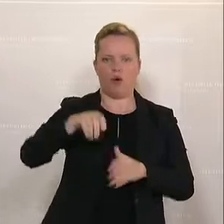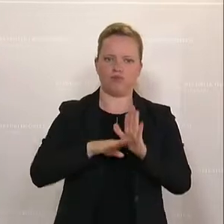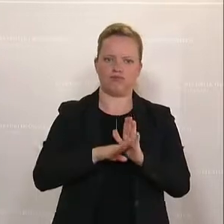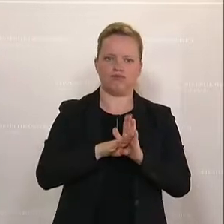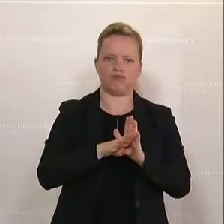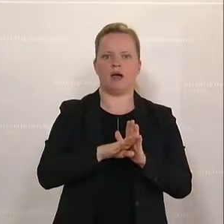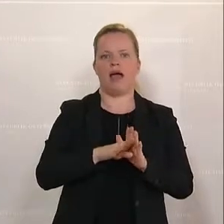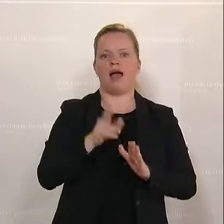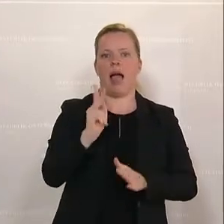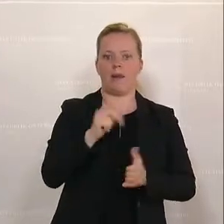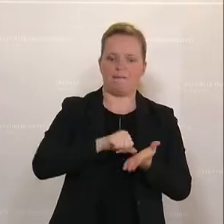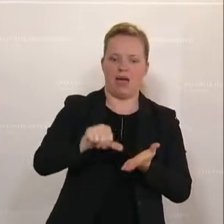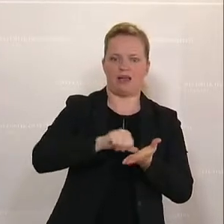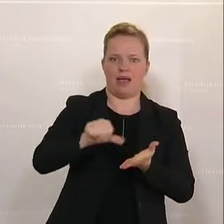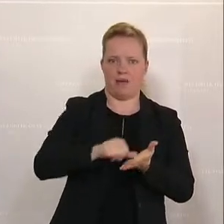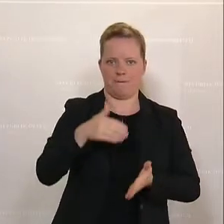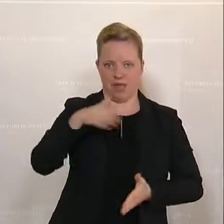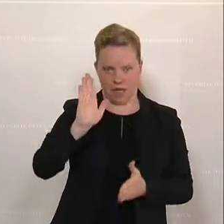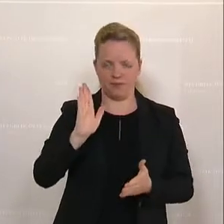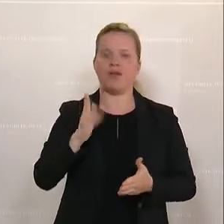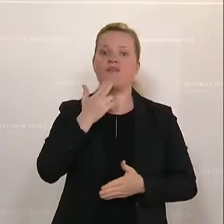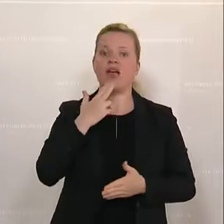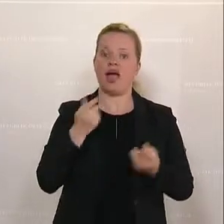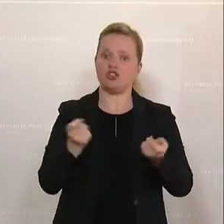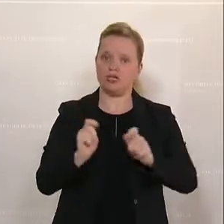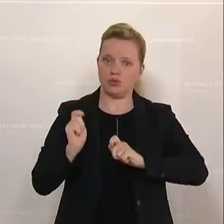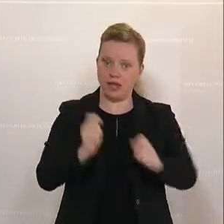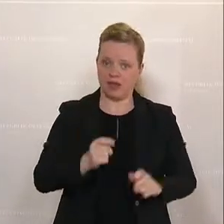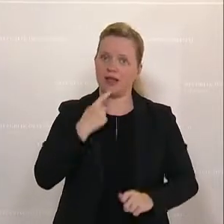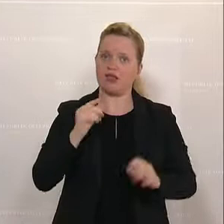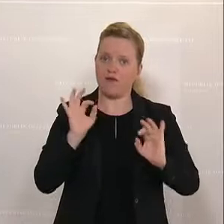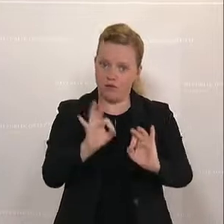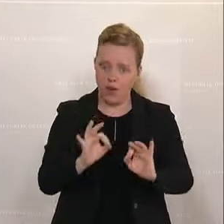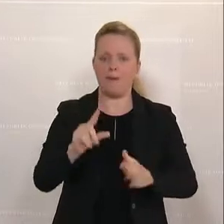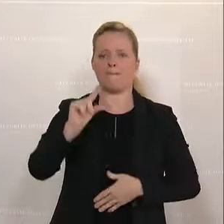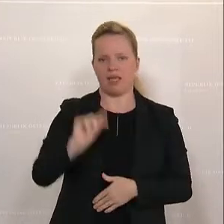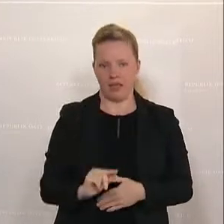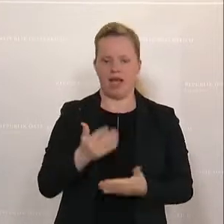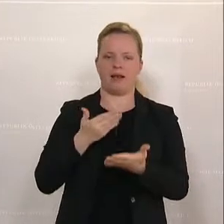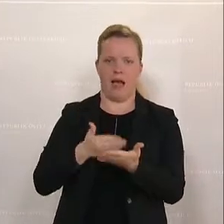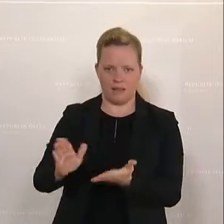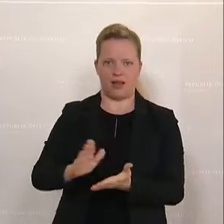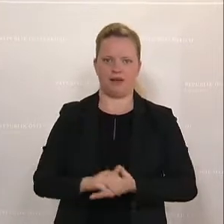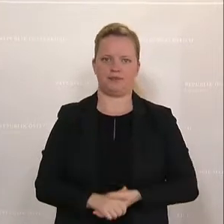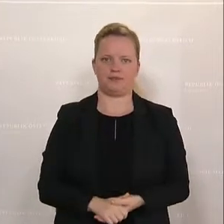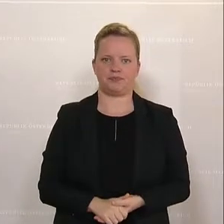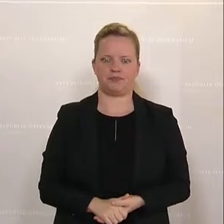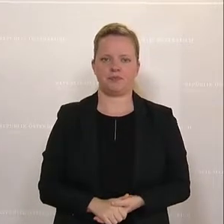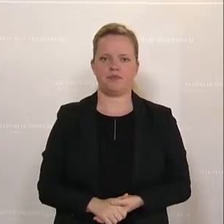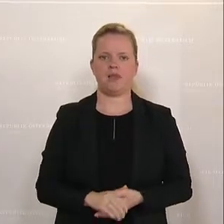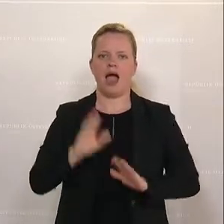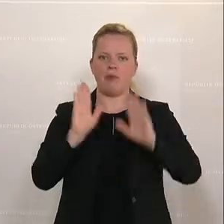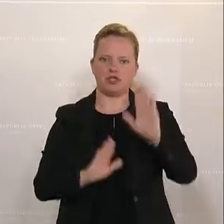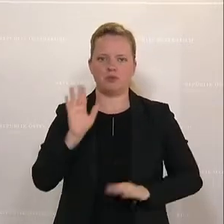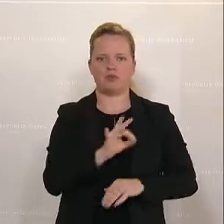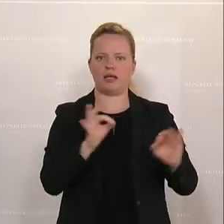Kammerbeiträge. Wer ist für diesen Entschließungsantrag? Das ist die Minderheit abgelehnt. Abstimmung über